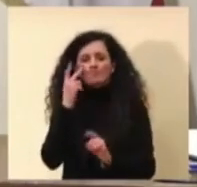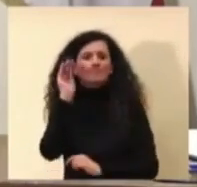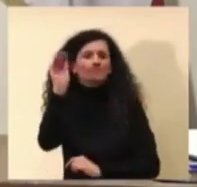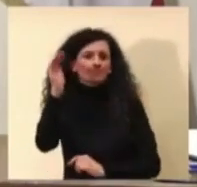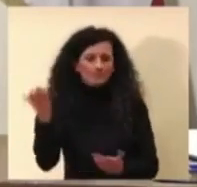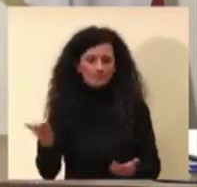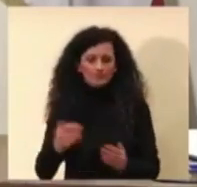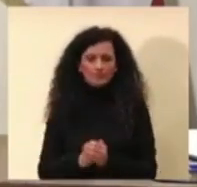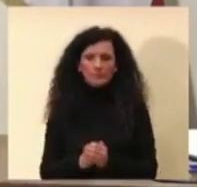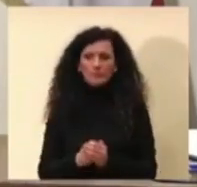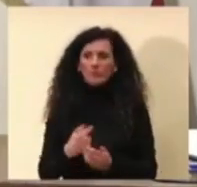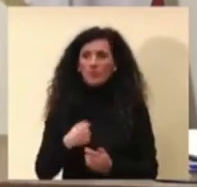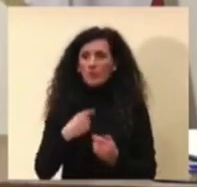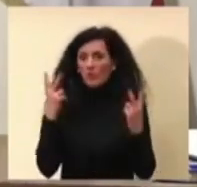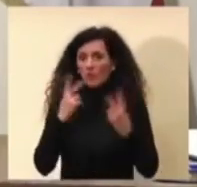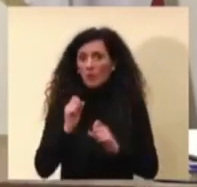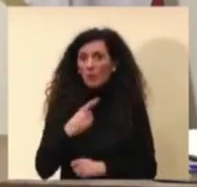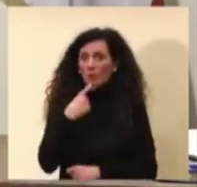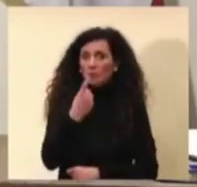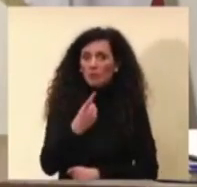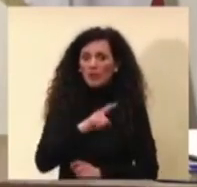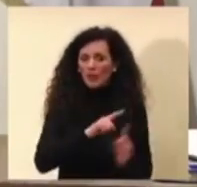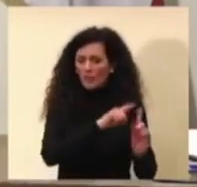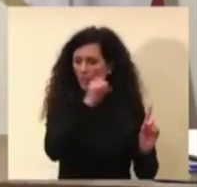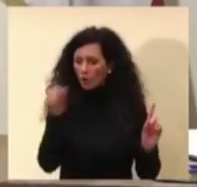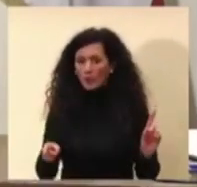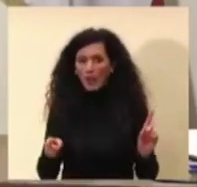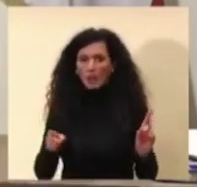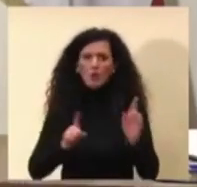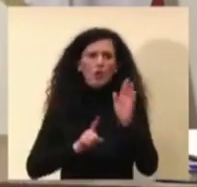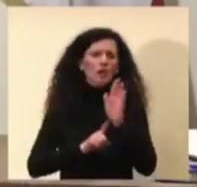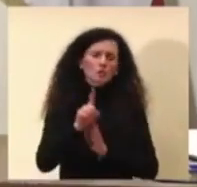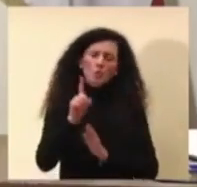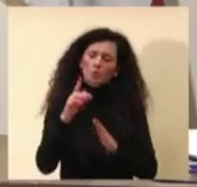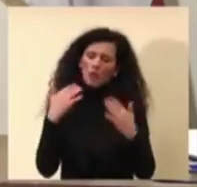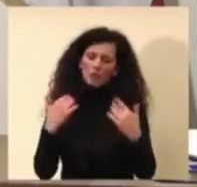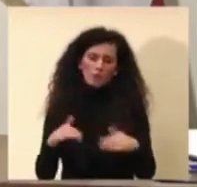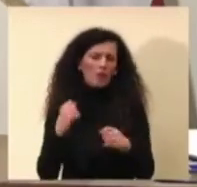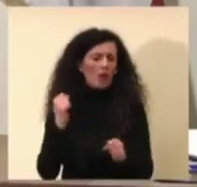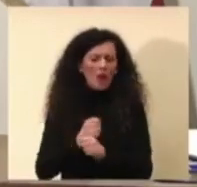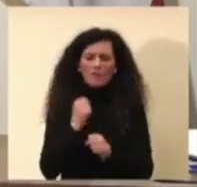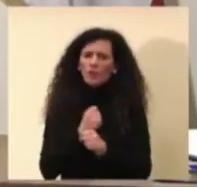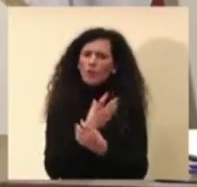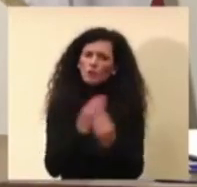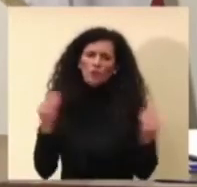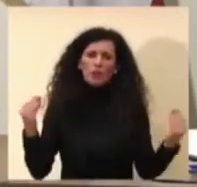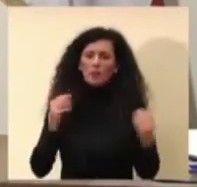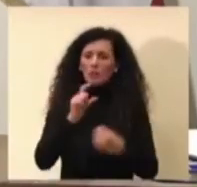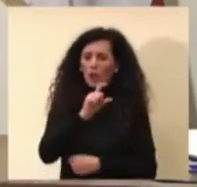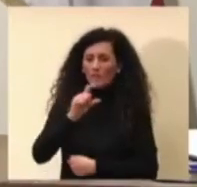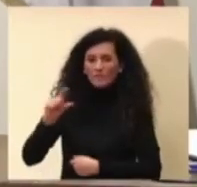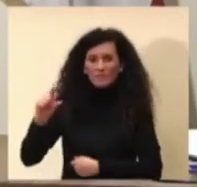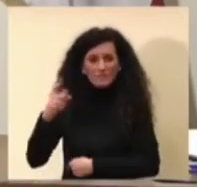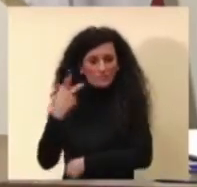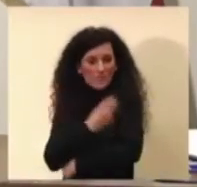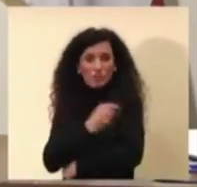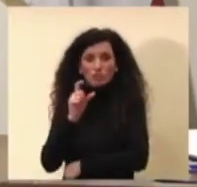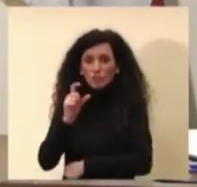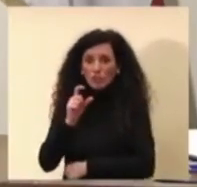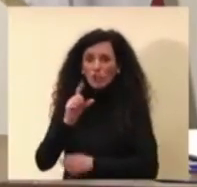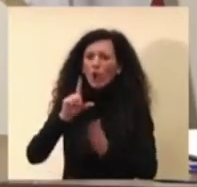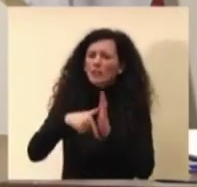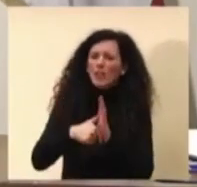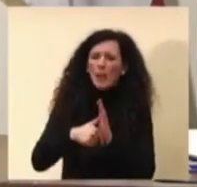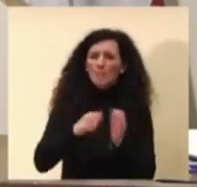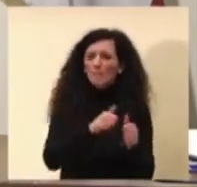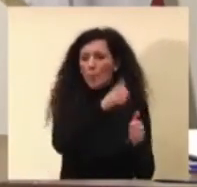Direi che è già stato un ottimo risultato quello di ottenere dei vaccini sicuri ed efficaci nel giro di un anno perché il